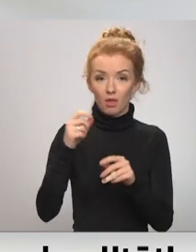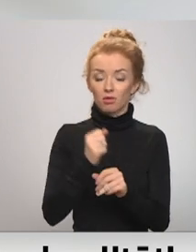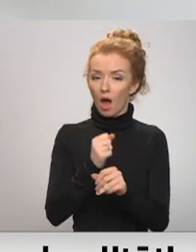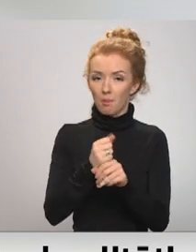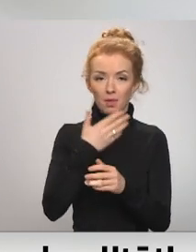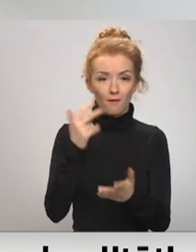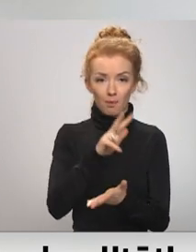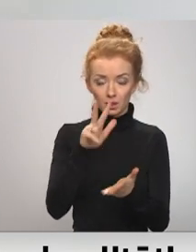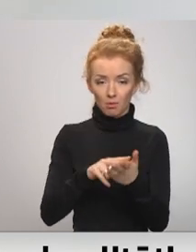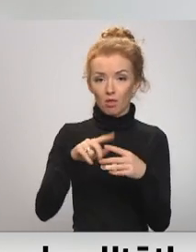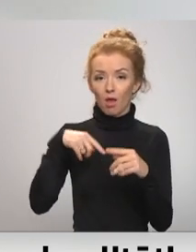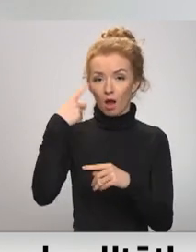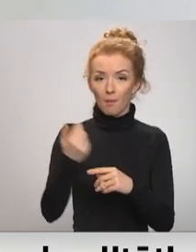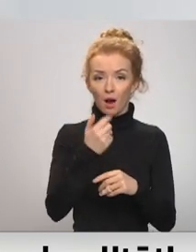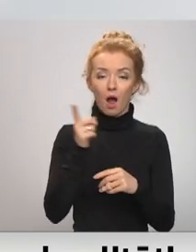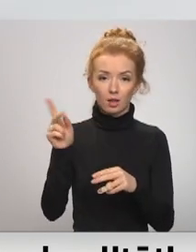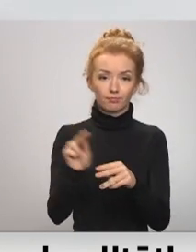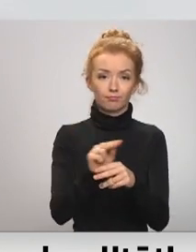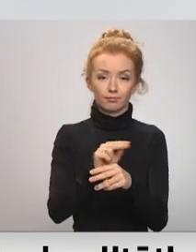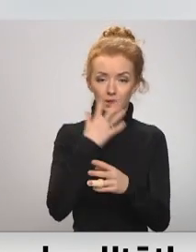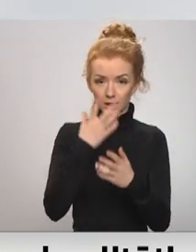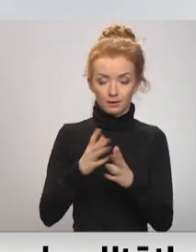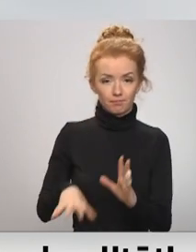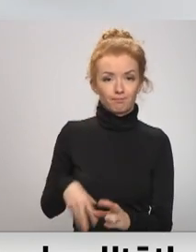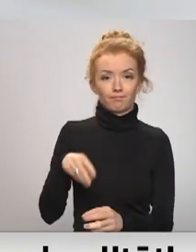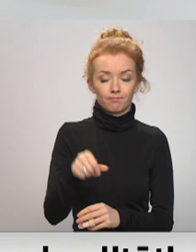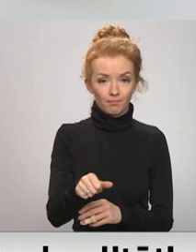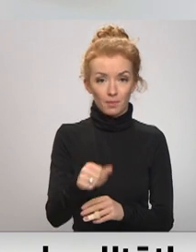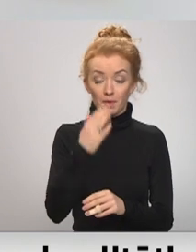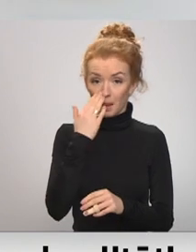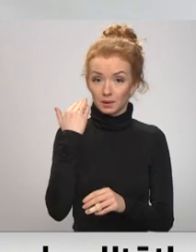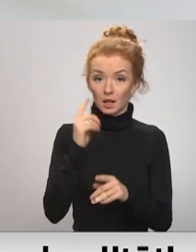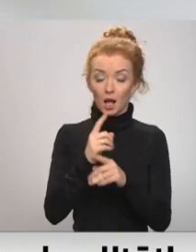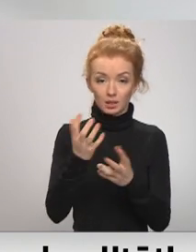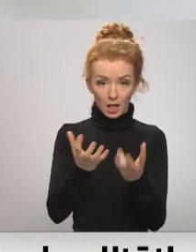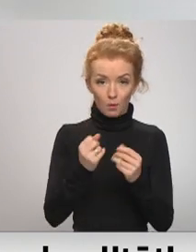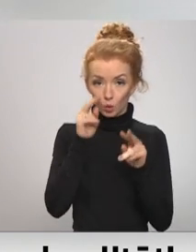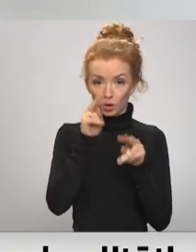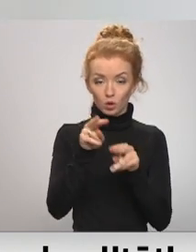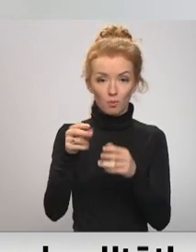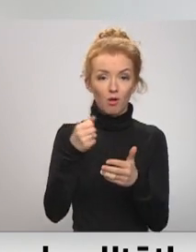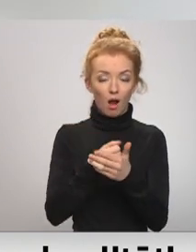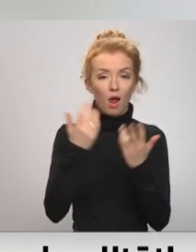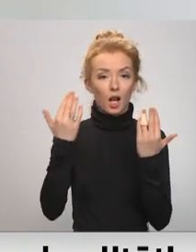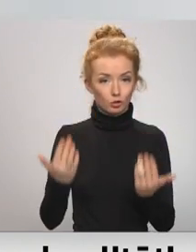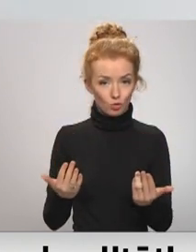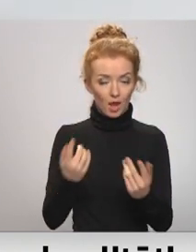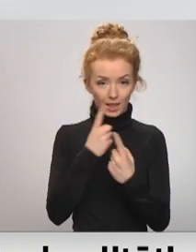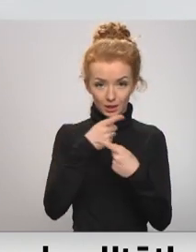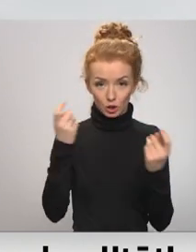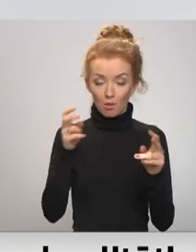nākamgad būvniekam būs jānovērš defektus par saviem līdzekļiem. Nesen ir saņemts uzraudzības gala novērtējuma ziņojums.